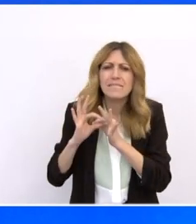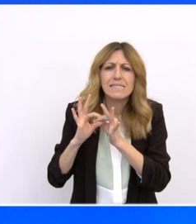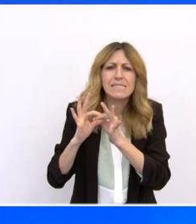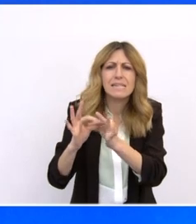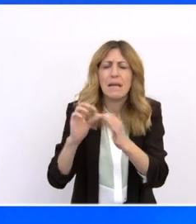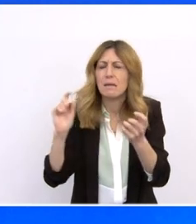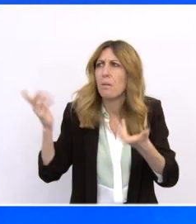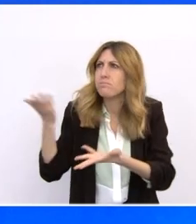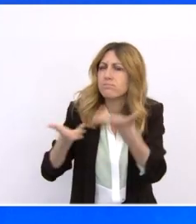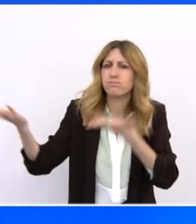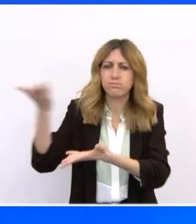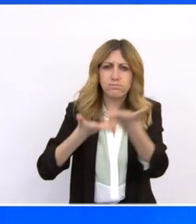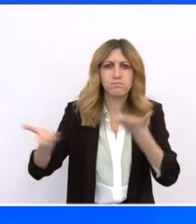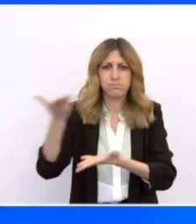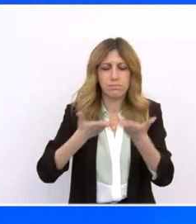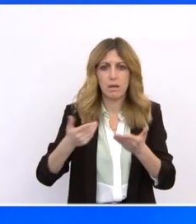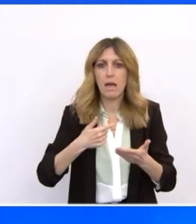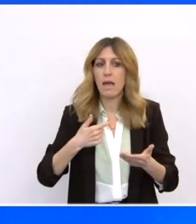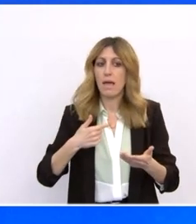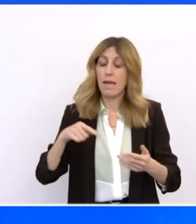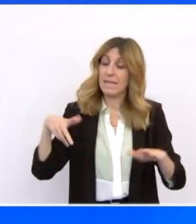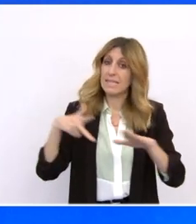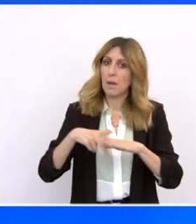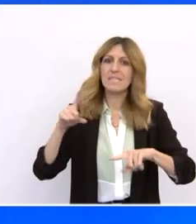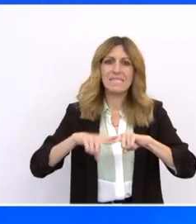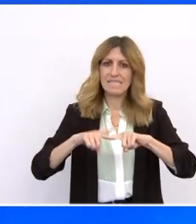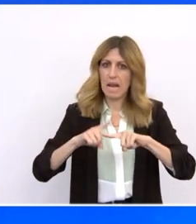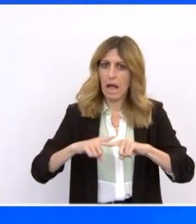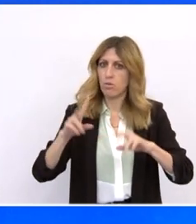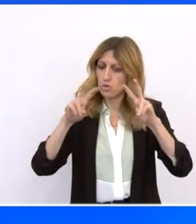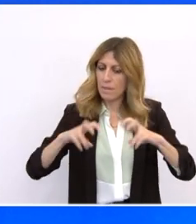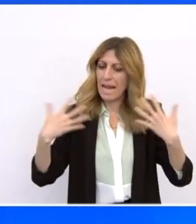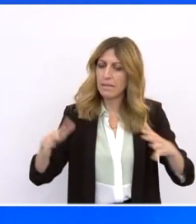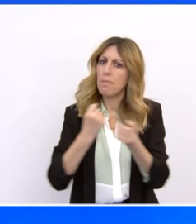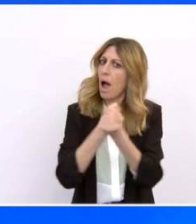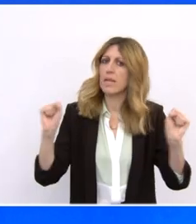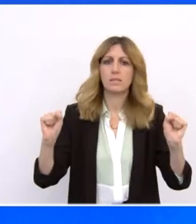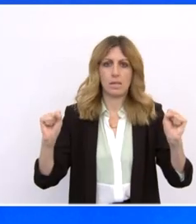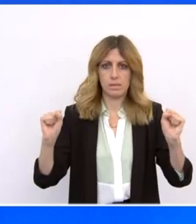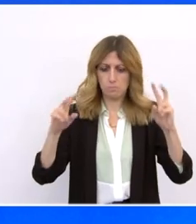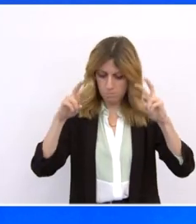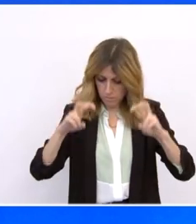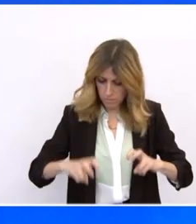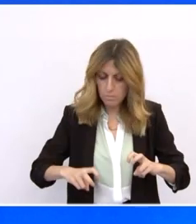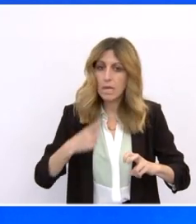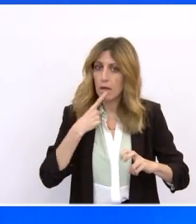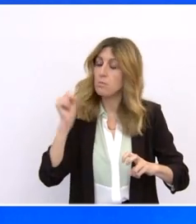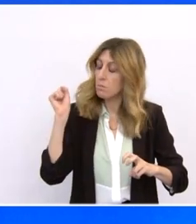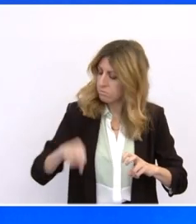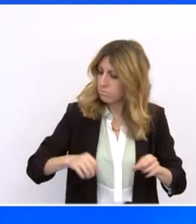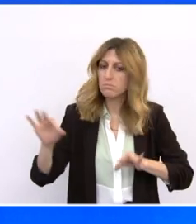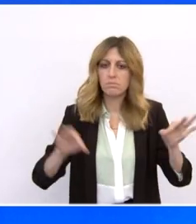τις εκτιμήσεις ανεξάρτητης μελέτης που πραγματοποίησε η Τράπεζα της Ελλάδος, το σχέδιο Ελλάδα 2.0 προβλέπεται να